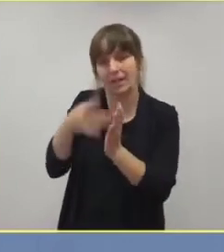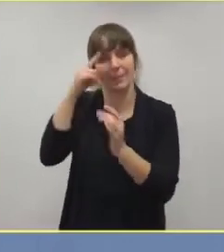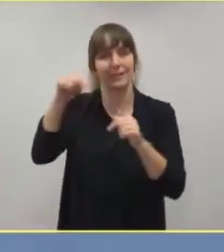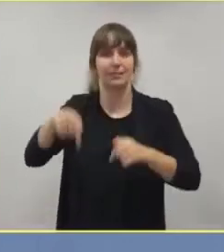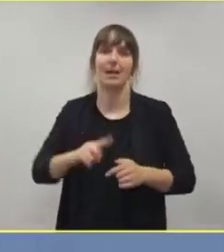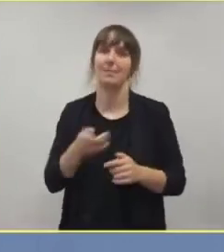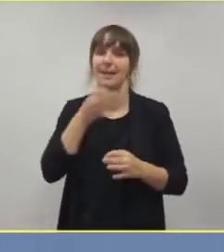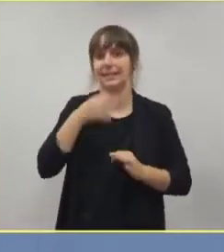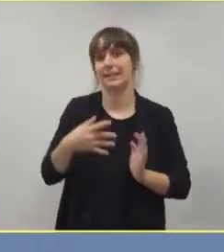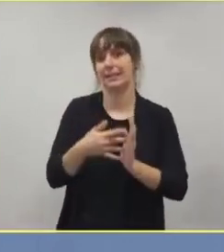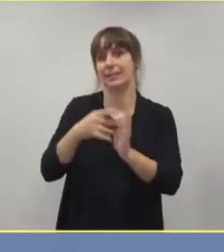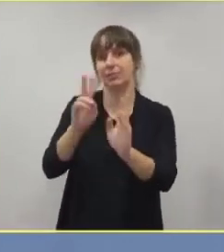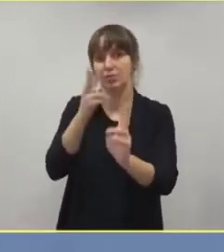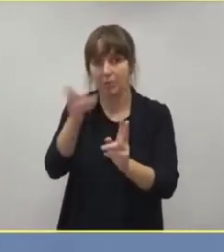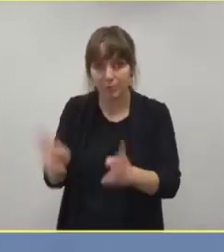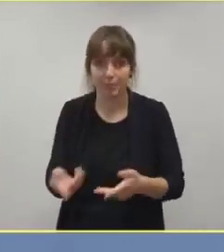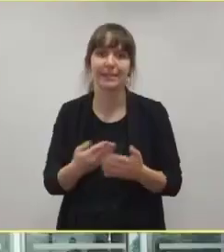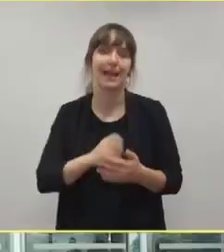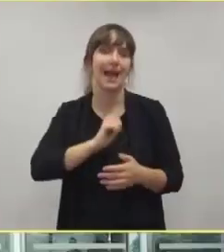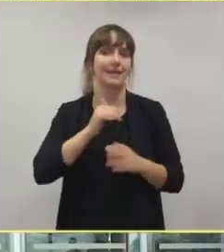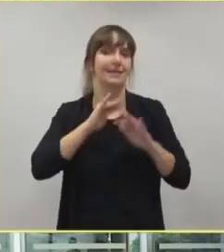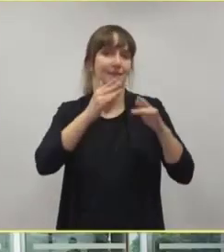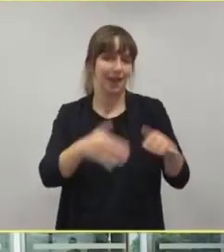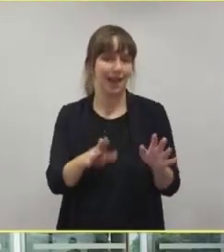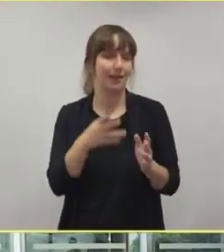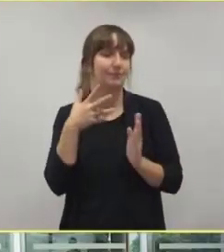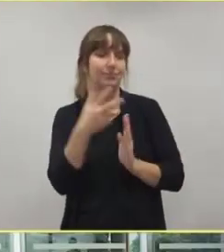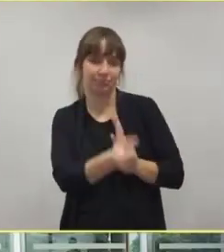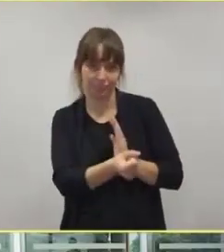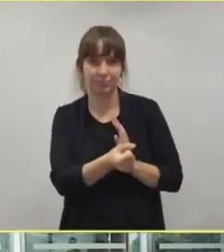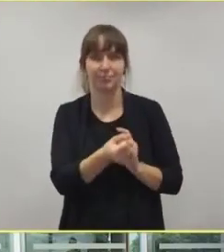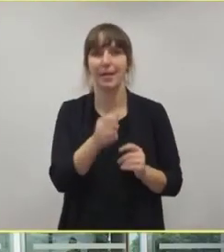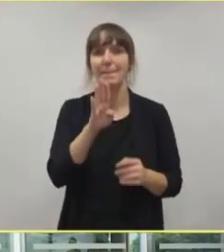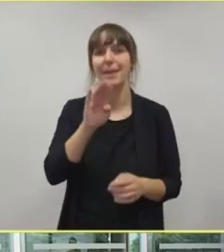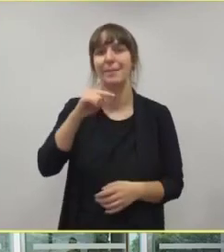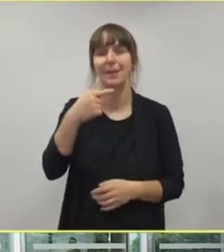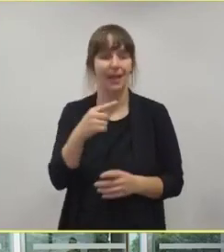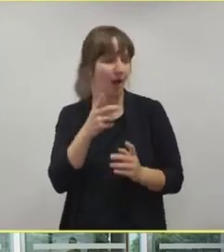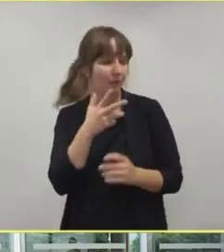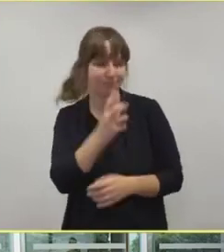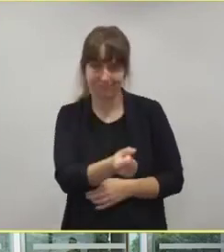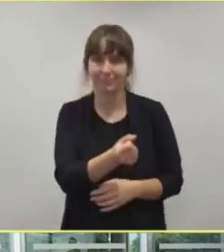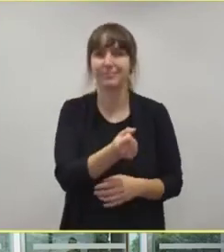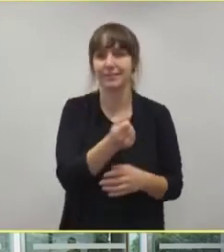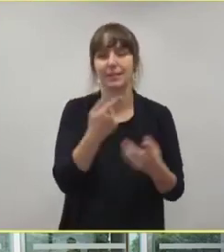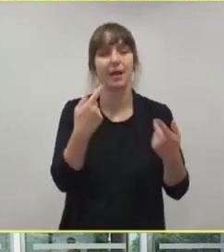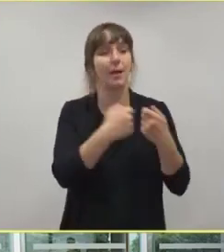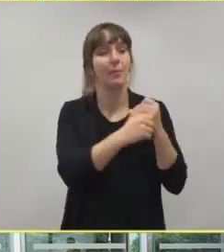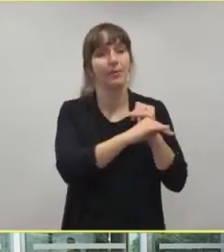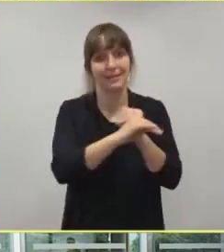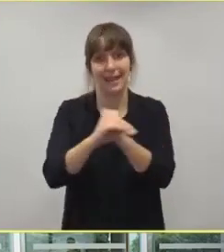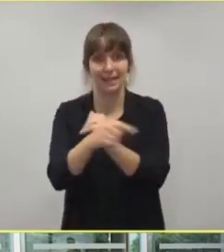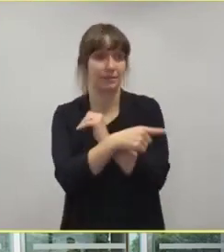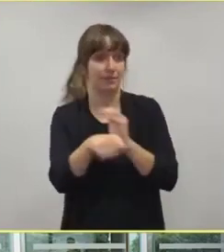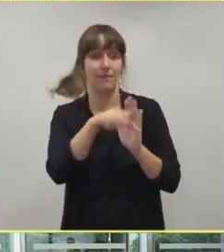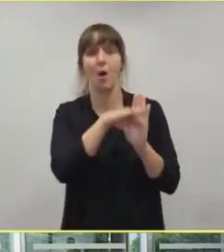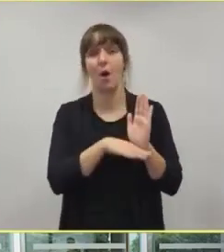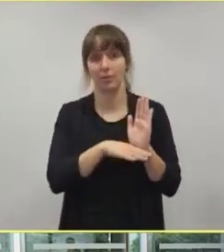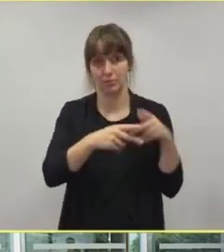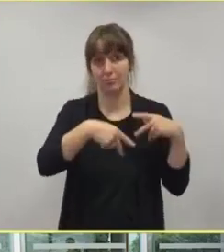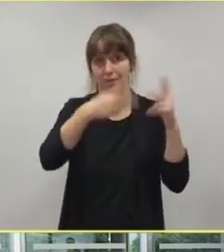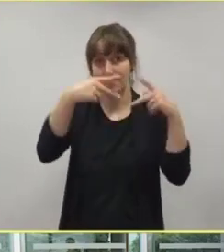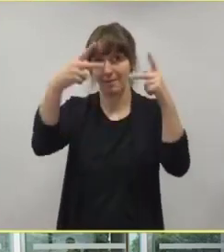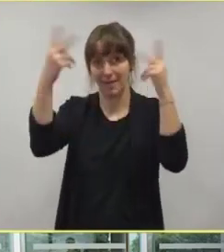Das hat man, glaube ich, auch gelernt aus der ersten Welle des BMG und da müssen die einzelnen Länder, die ja dann die Verordnung treffen werden, da